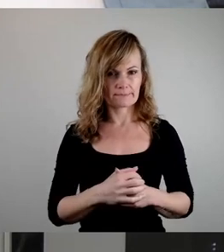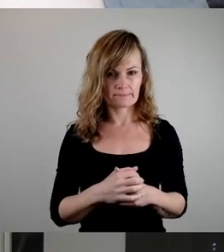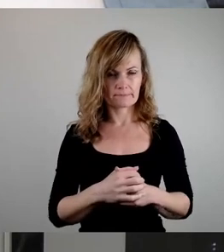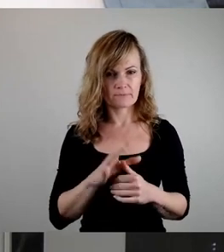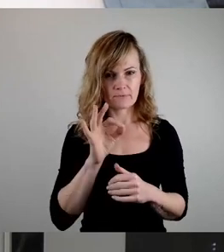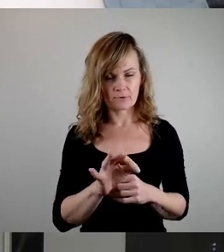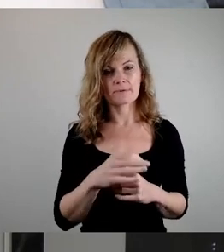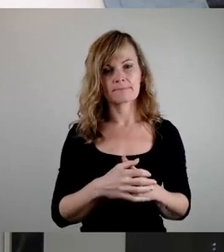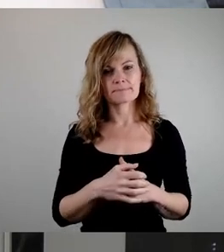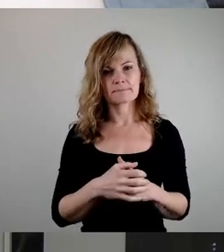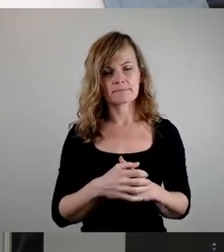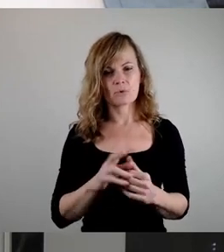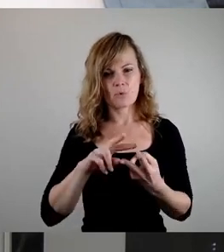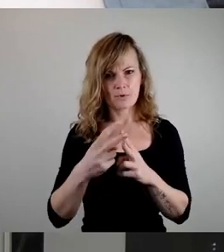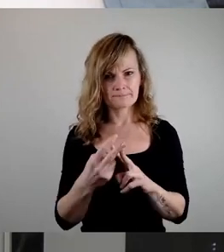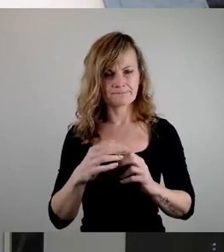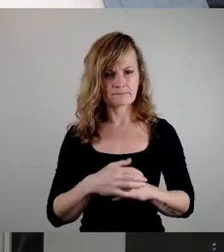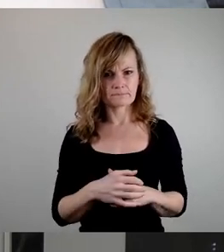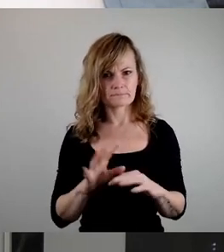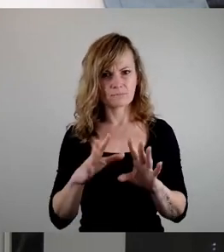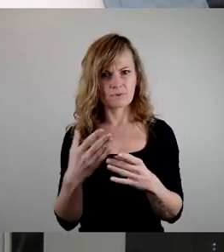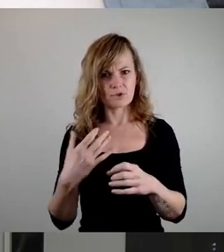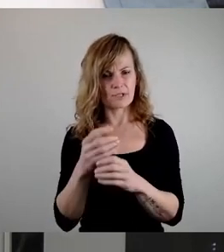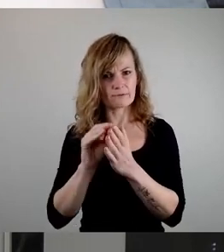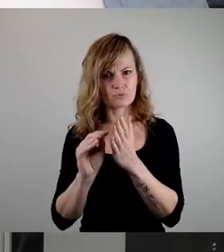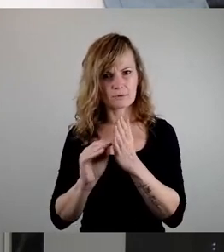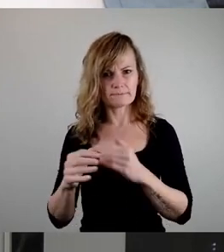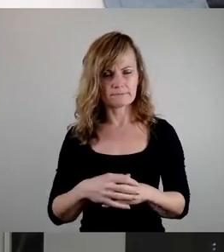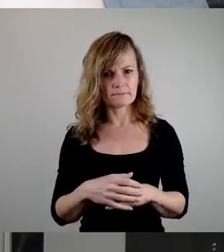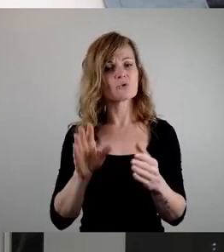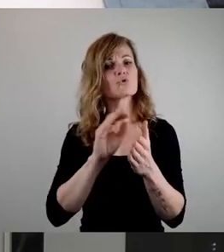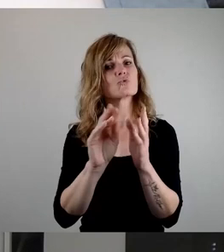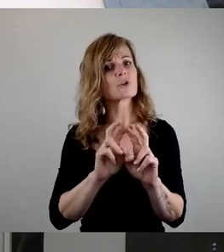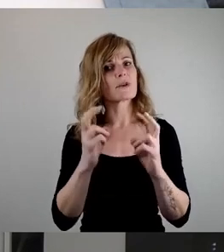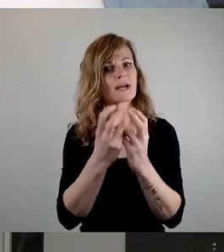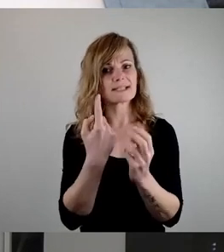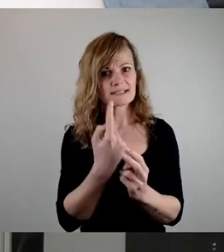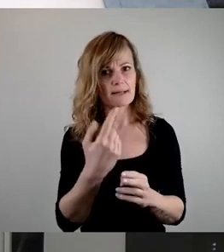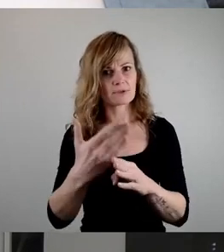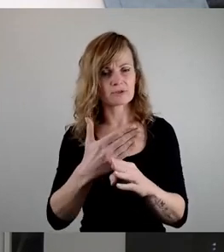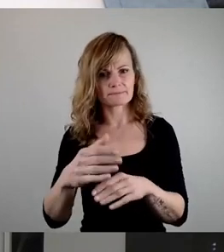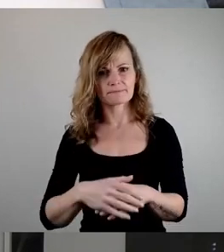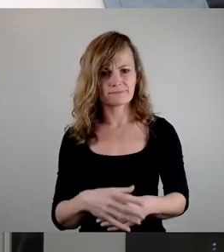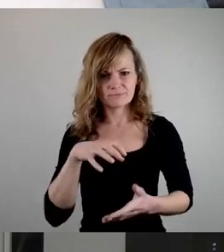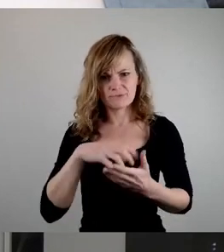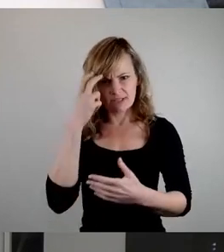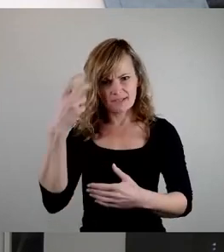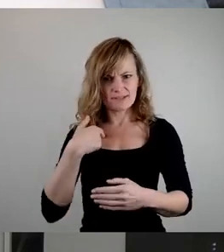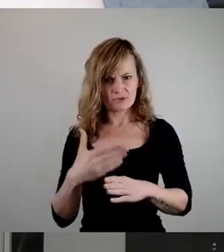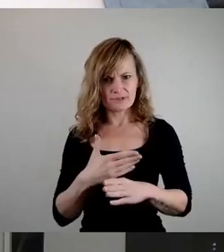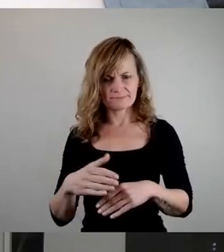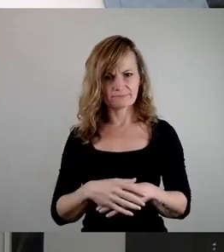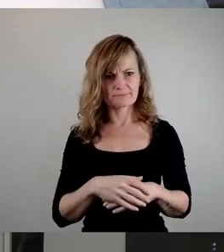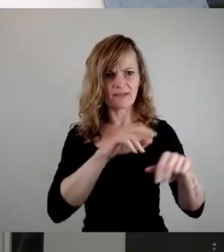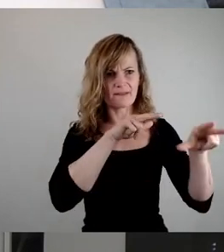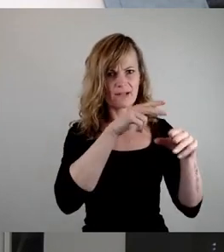Gemeinschaftsschule trifft, die trifft die Schulkonferenz, nicht der Stadtrat und auch nicht die Verwaltung. Und wer sich nicht bewerben möchte,